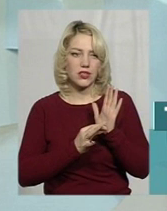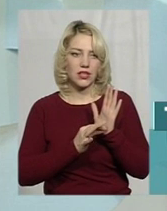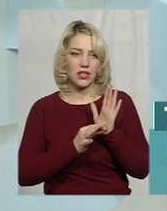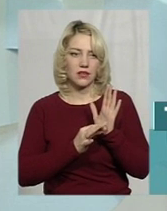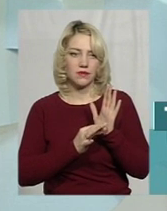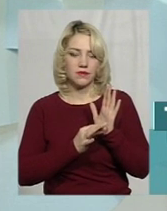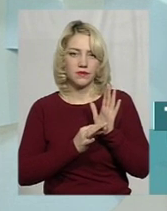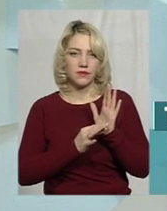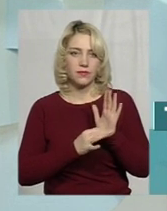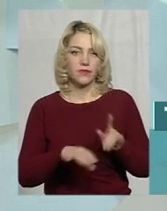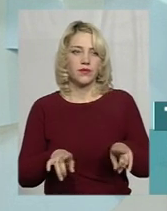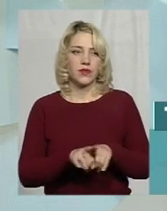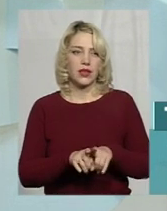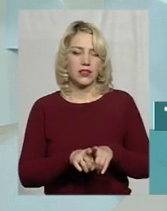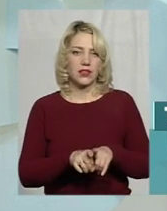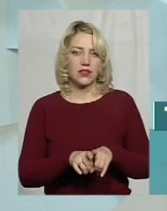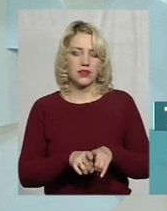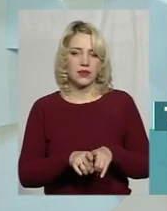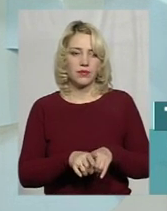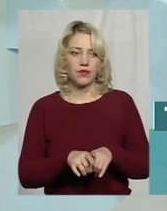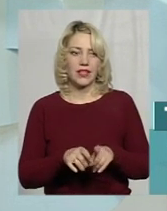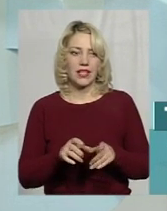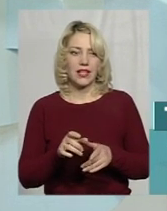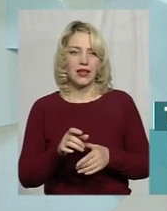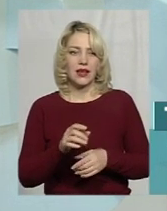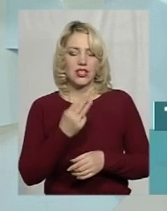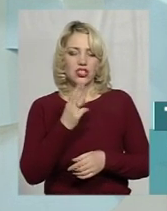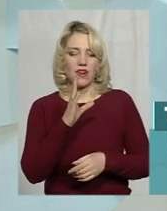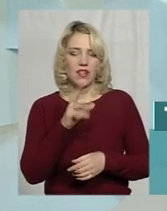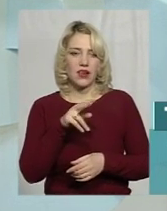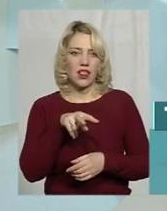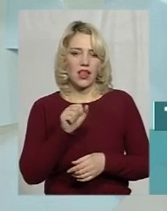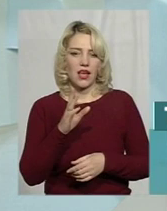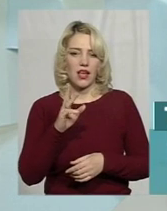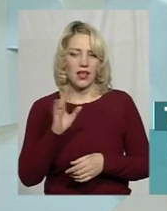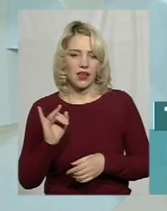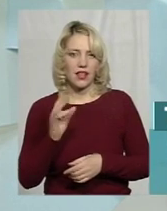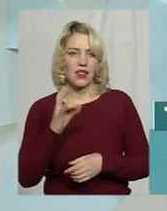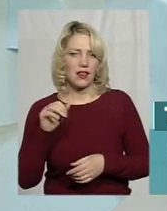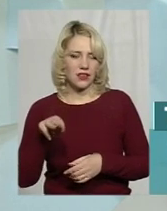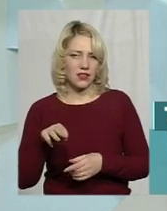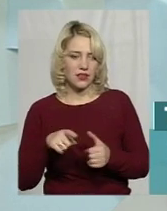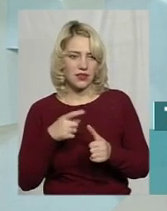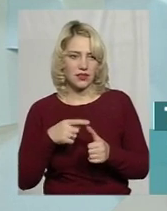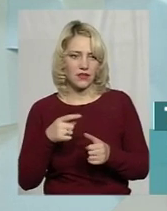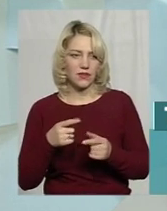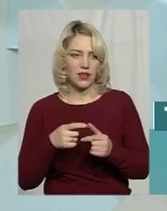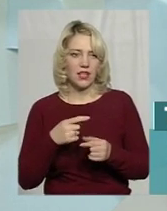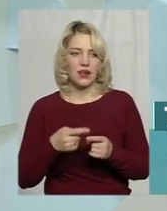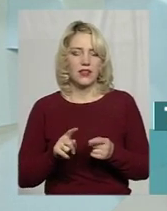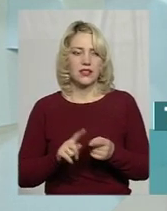такий мережевий німецький ресурс, він називається «швакенет». Це, що стосується європейських машин.